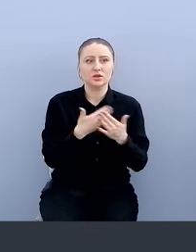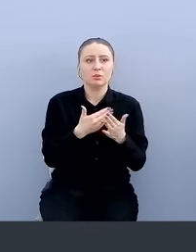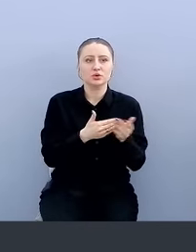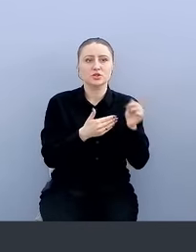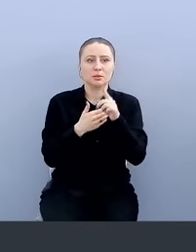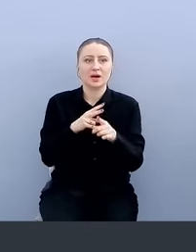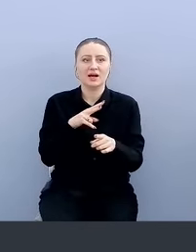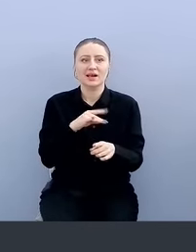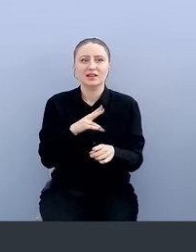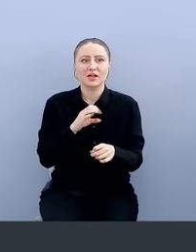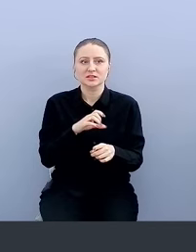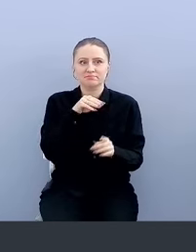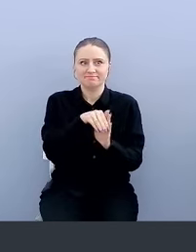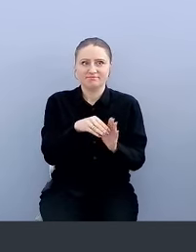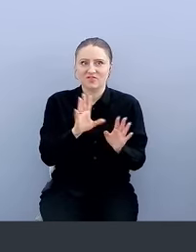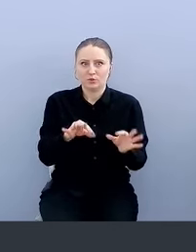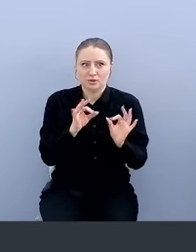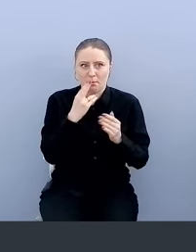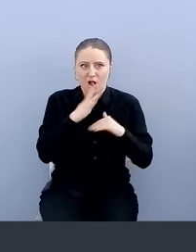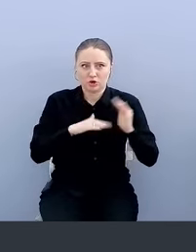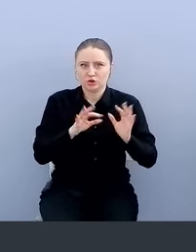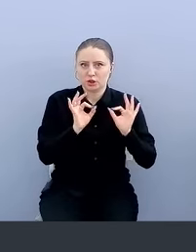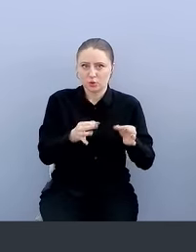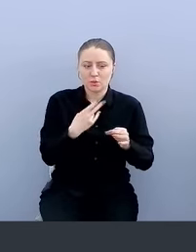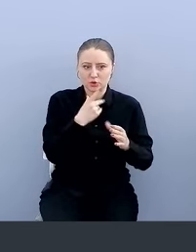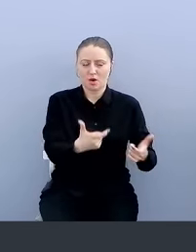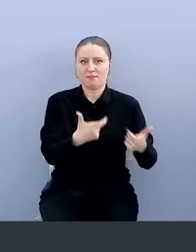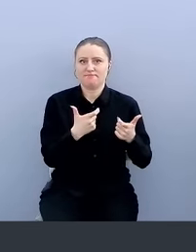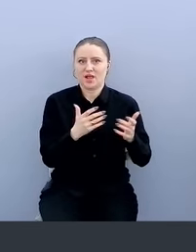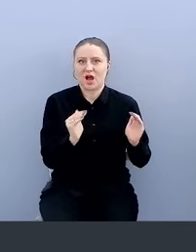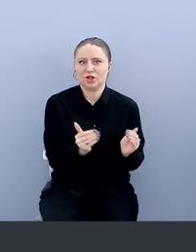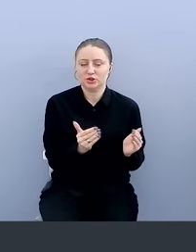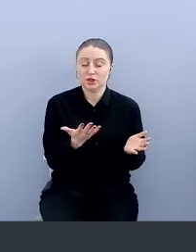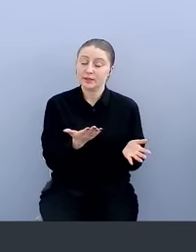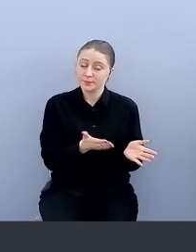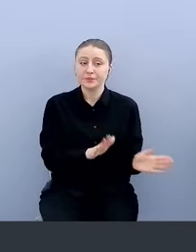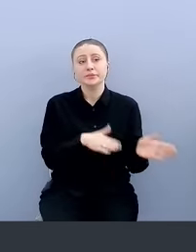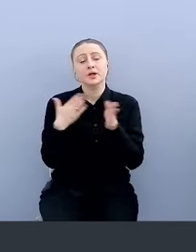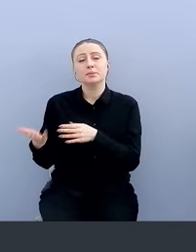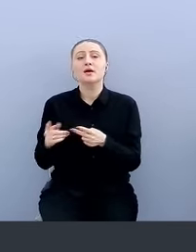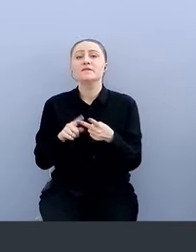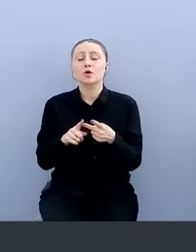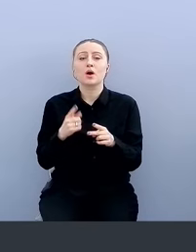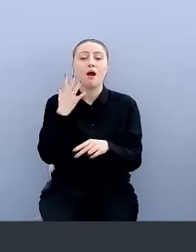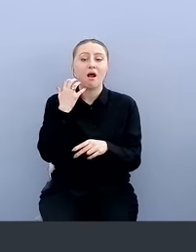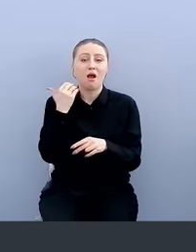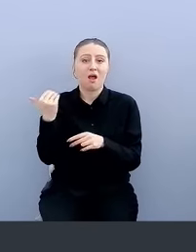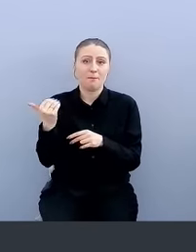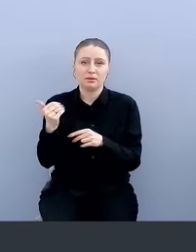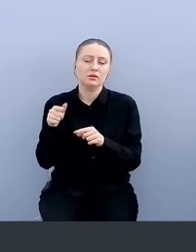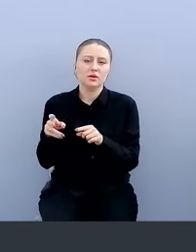практически нет. И это нас сильно ограничивало. Второй момент, то, что Apple не так давно